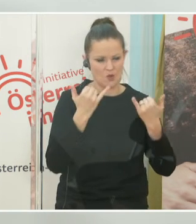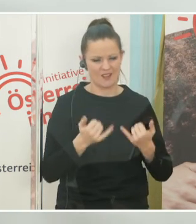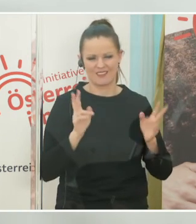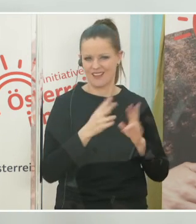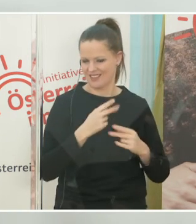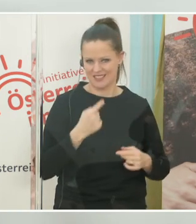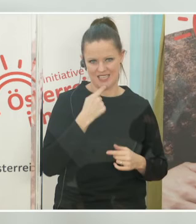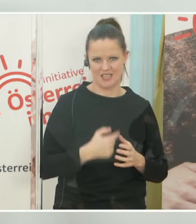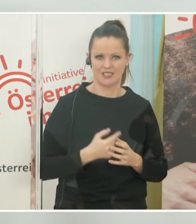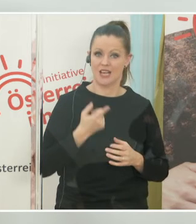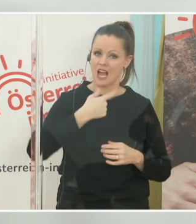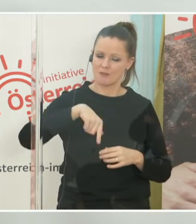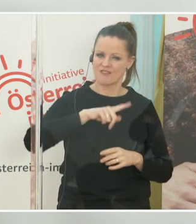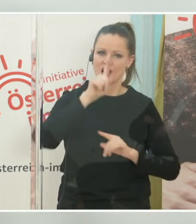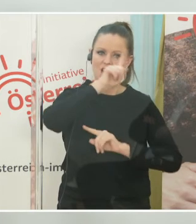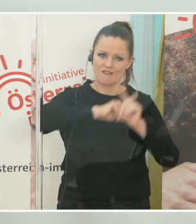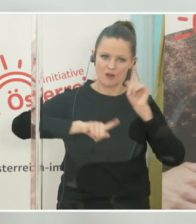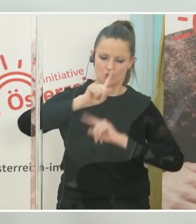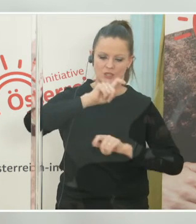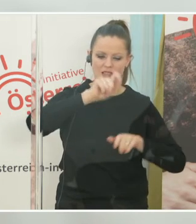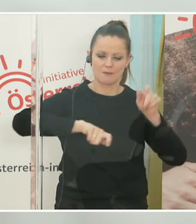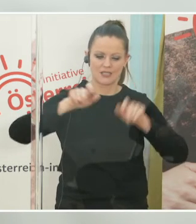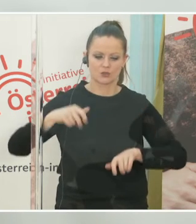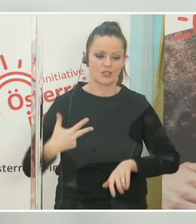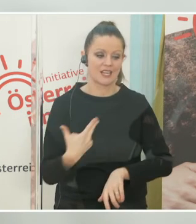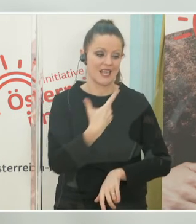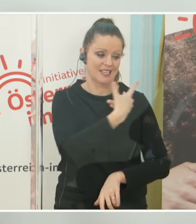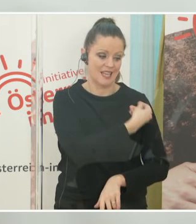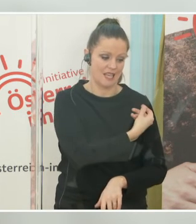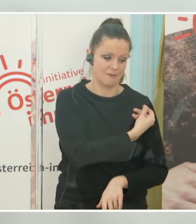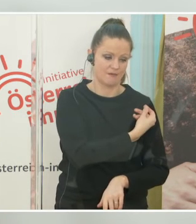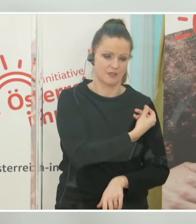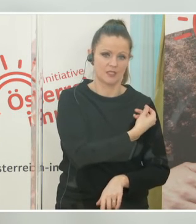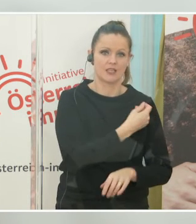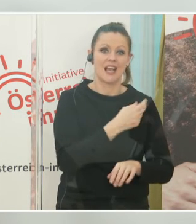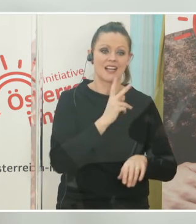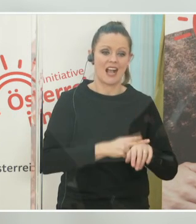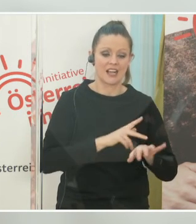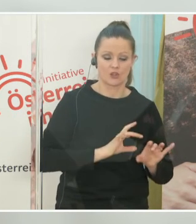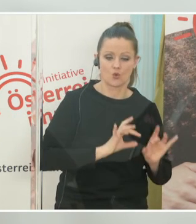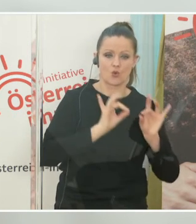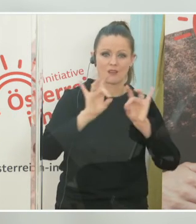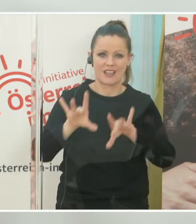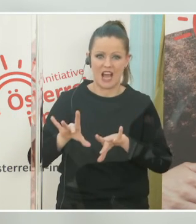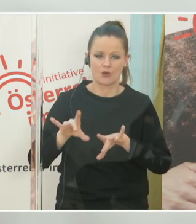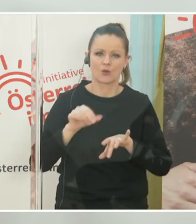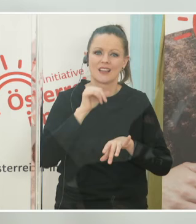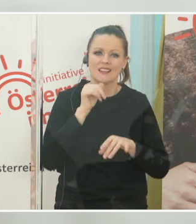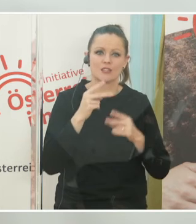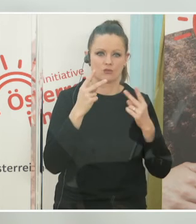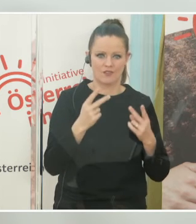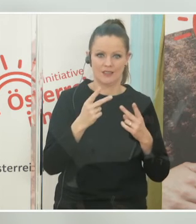nicht. Aber wir können schon davon ausgehen, dass Geimpfte in der Übertragung der Erkrankung eine geringere Rolle spielen werden als